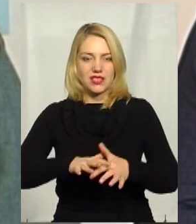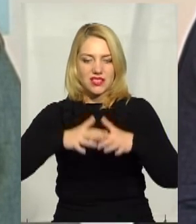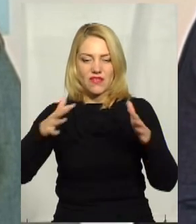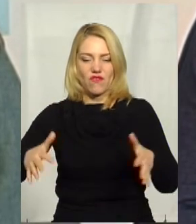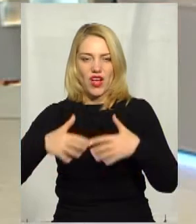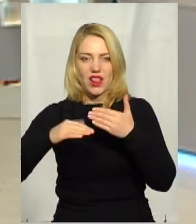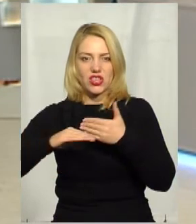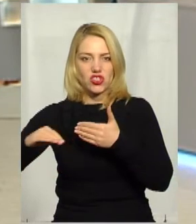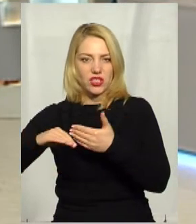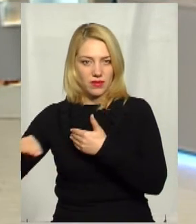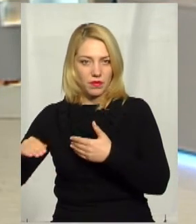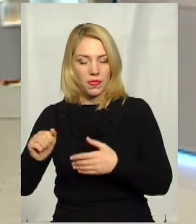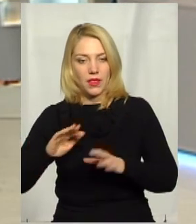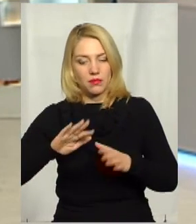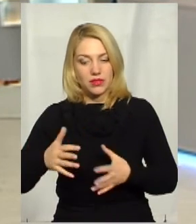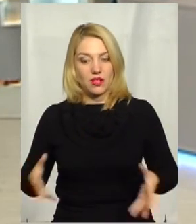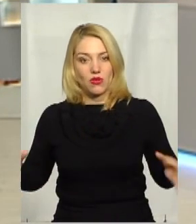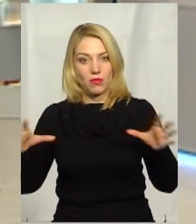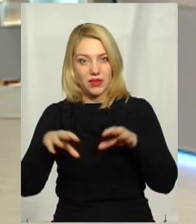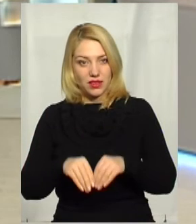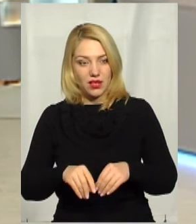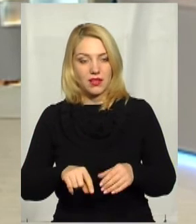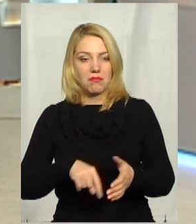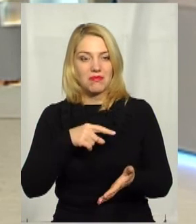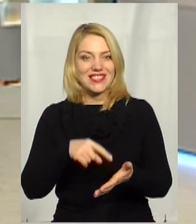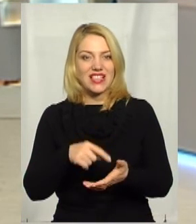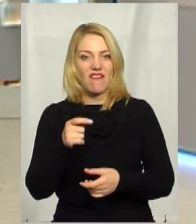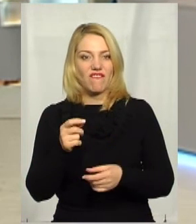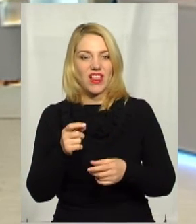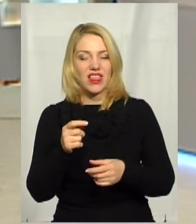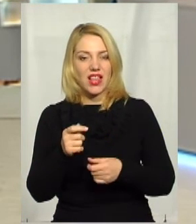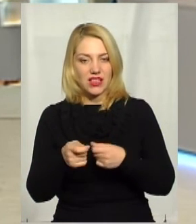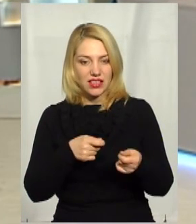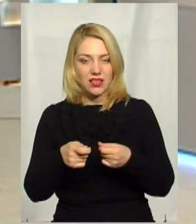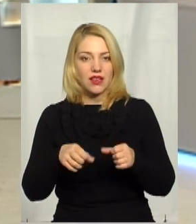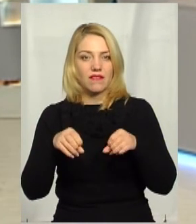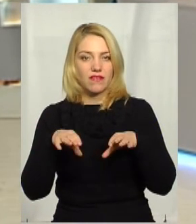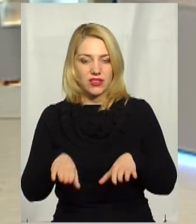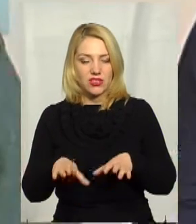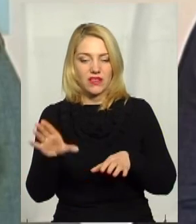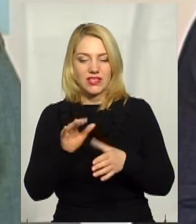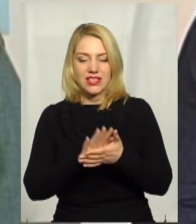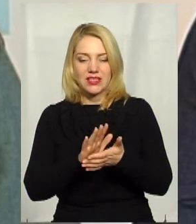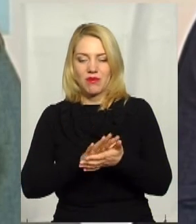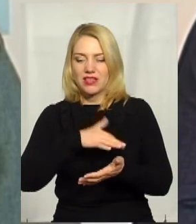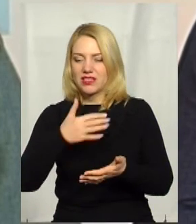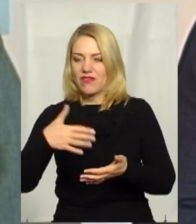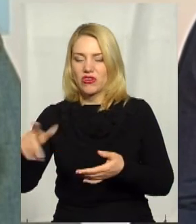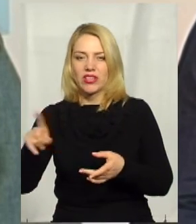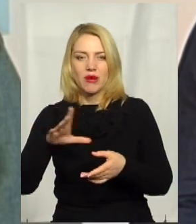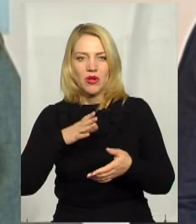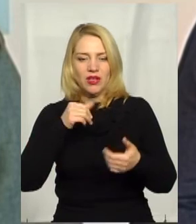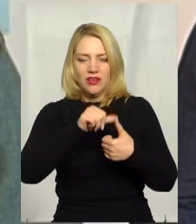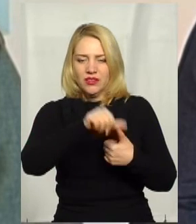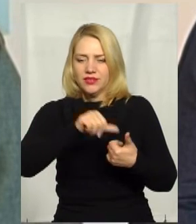цієї громади, все ж таки, міська влада вирішила всі ці сміттєзвалища, які були в селах,